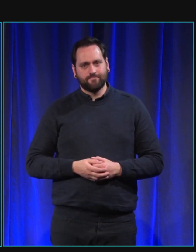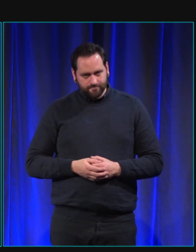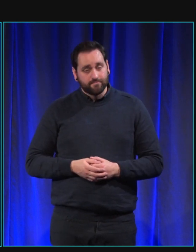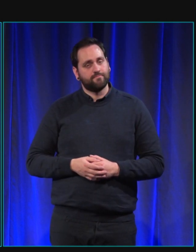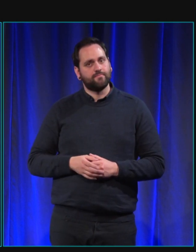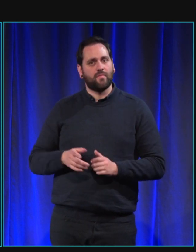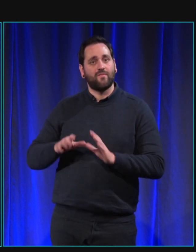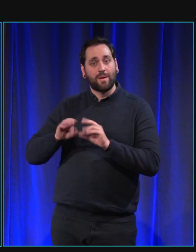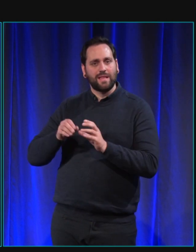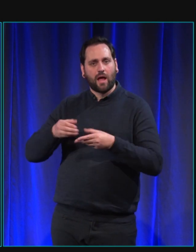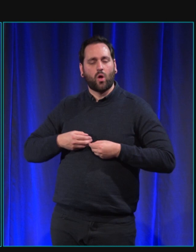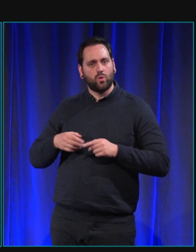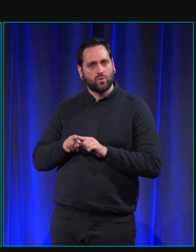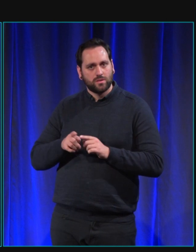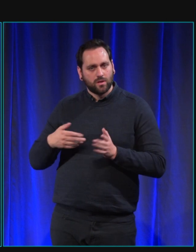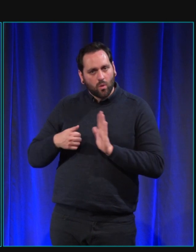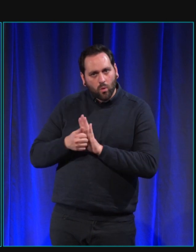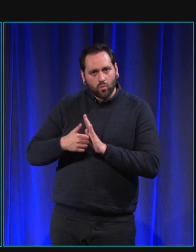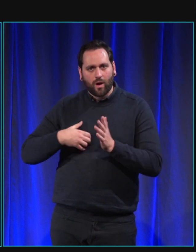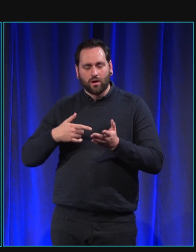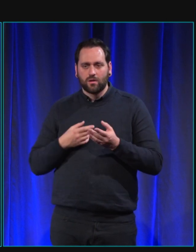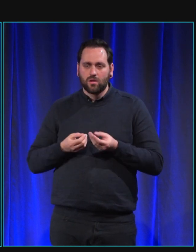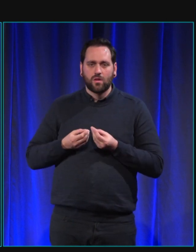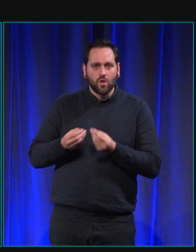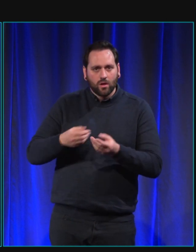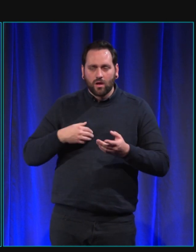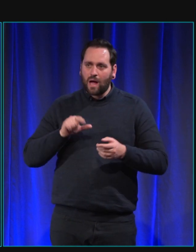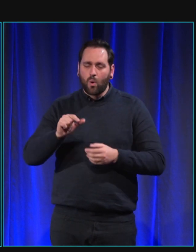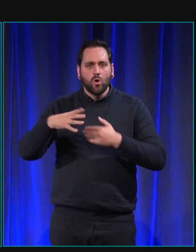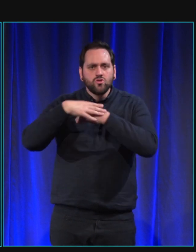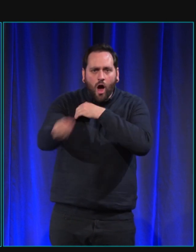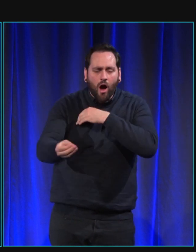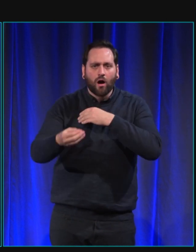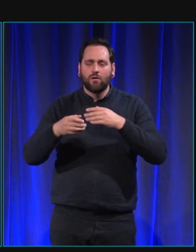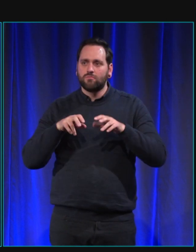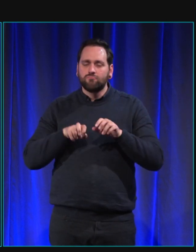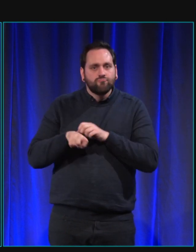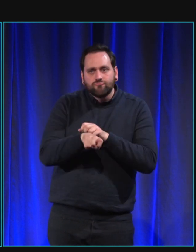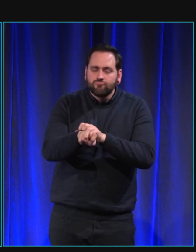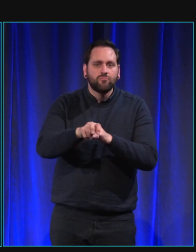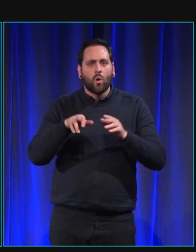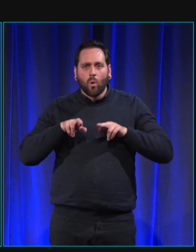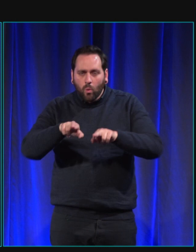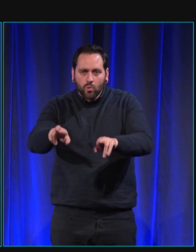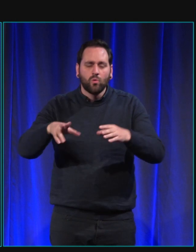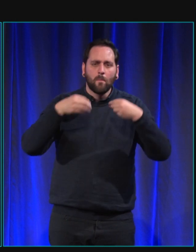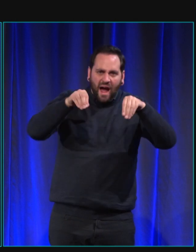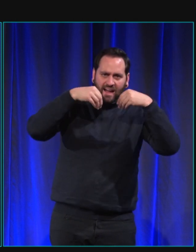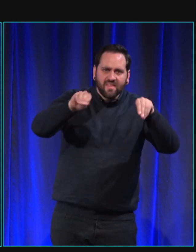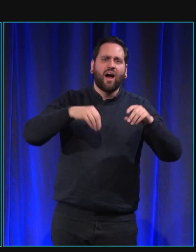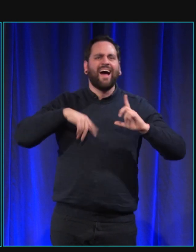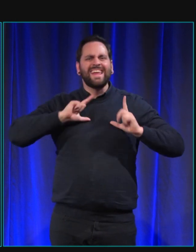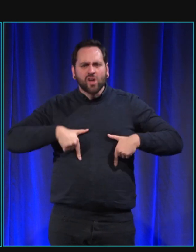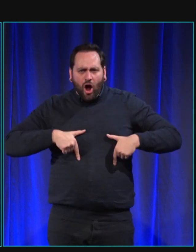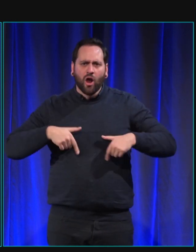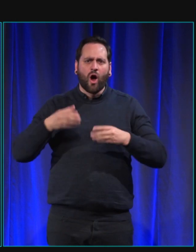leur apprend à aller dans les centres commerciaux à voir la foule à voir un peu le monde entendre le bruit aller des fois aller sortir d'école pour croiser